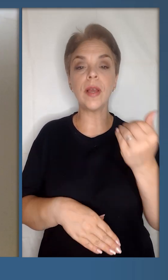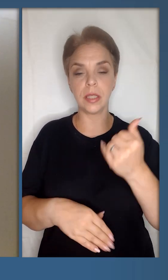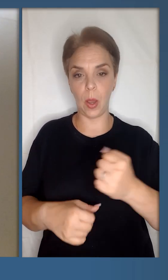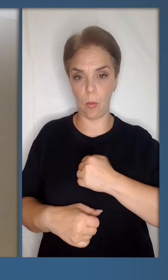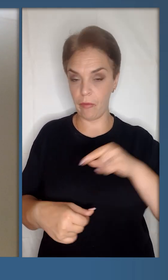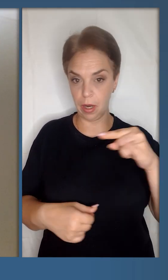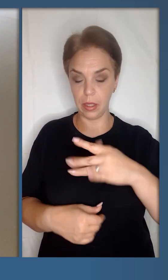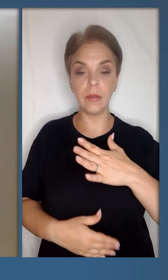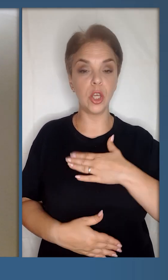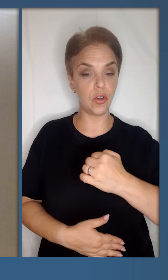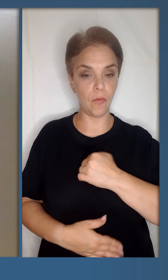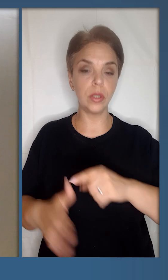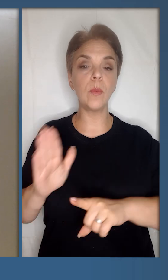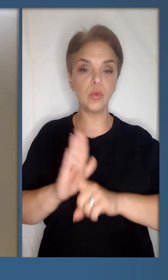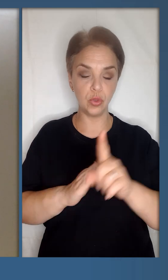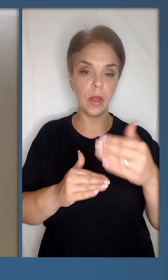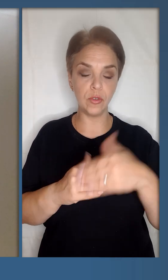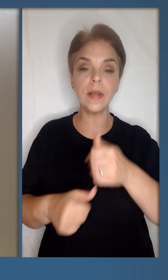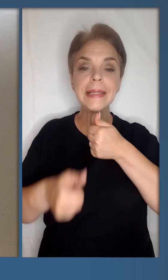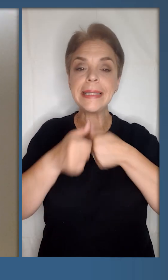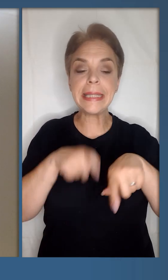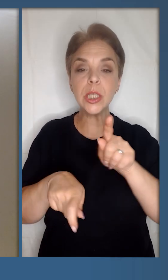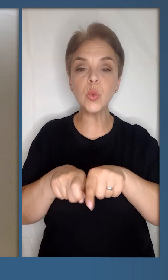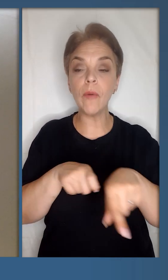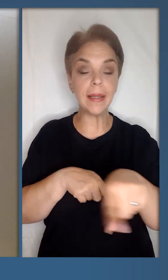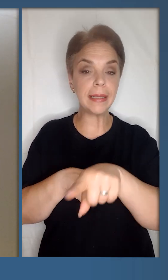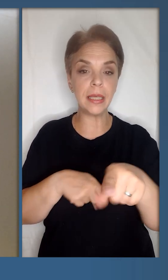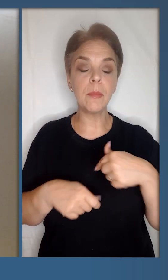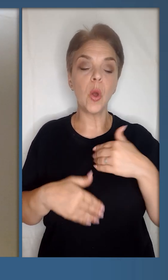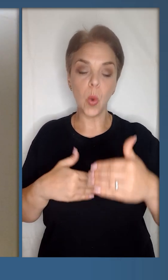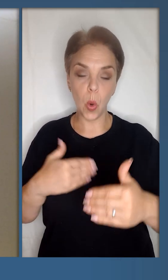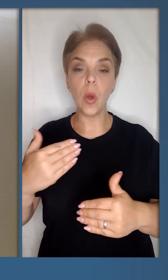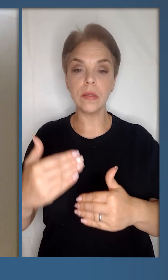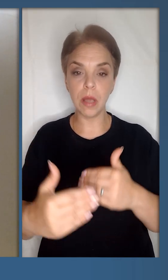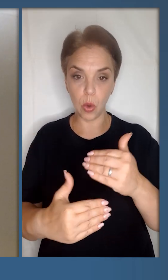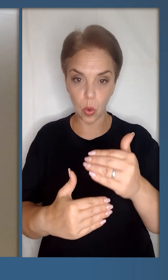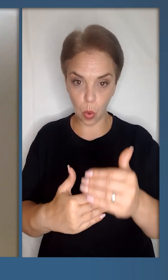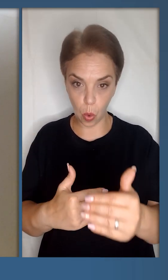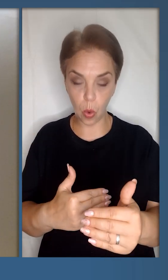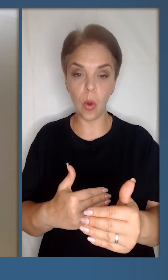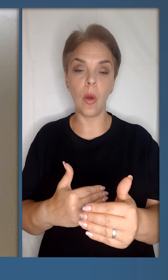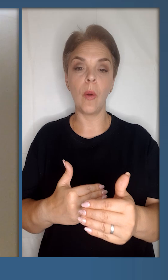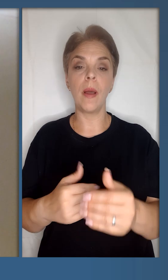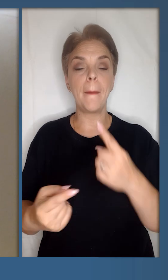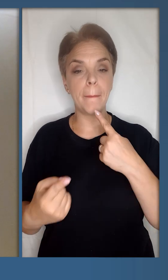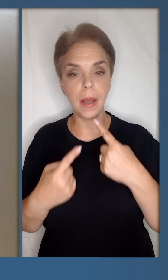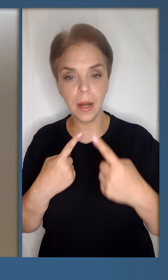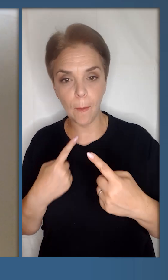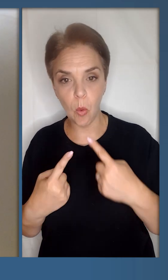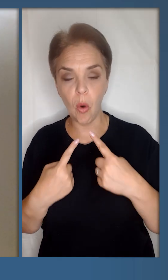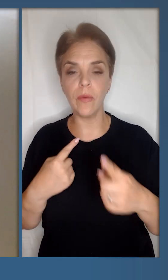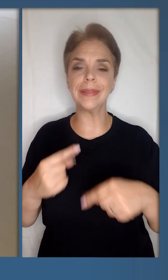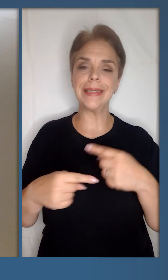літаків. Наші війни починають вже тестувати їх. І ми крок за кроком перемовини,